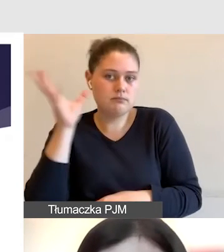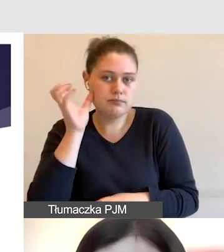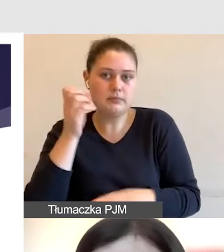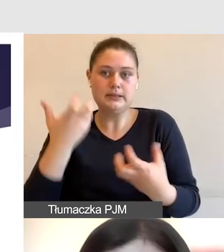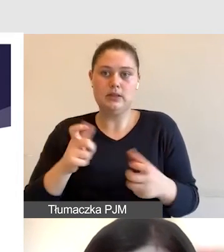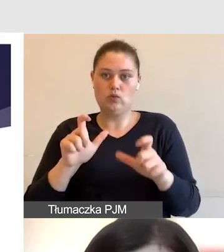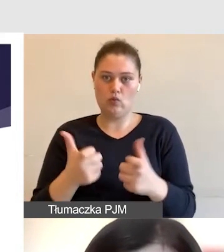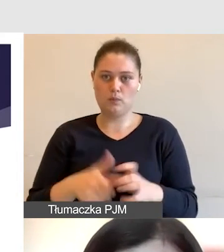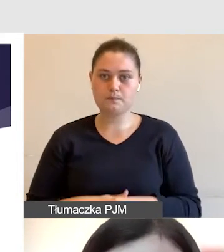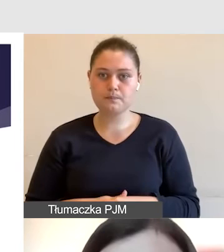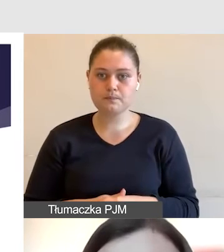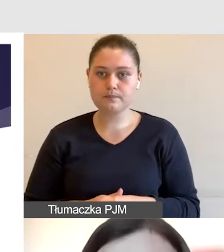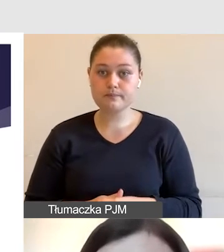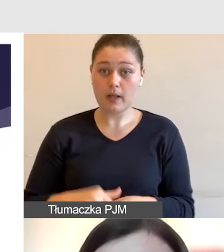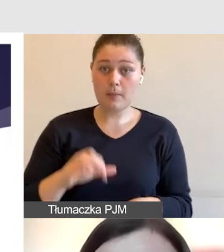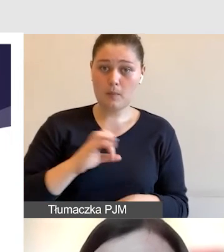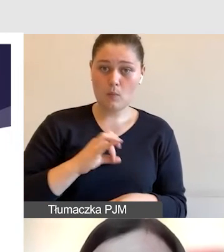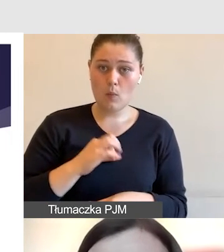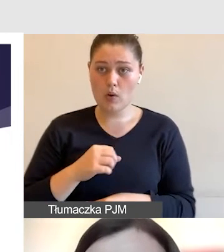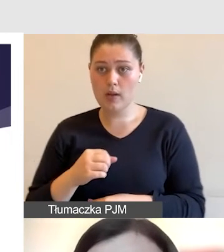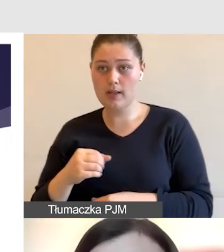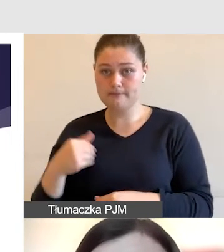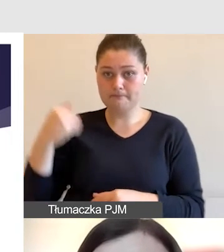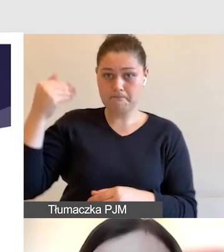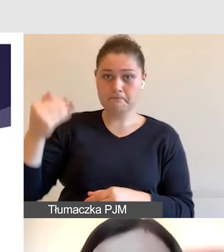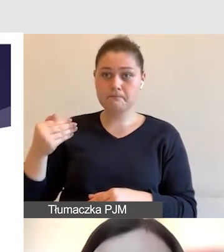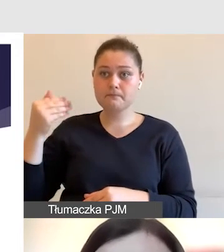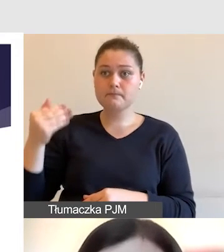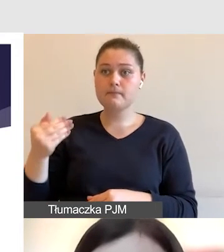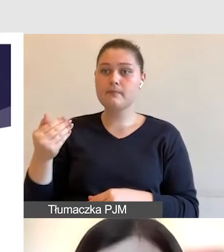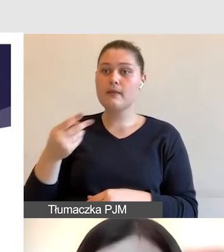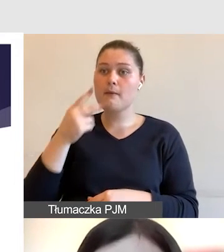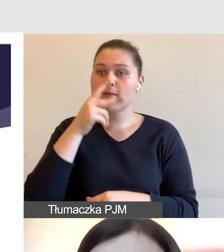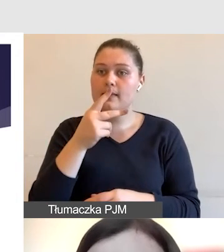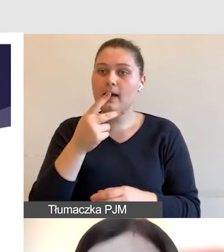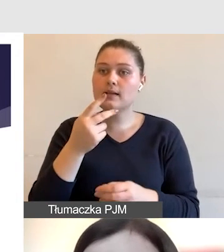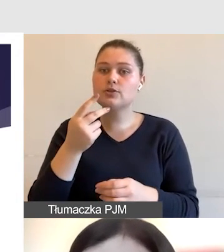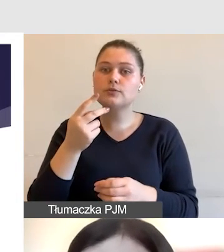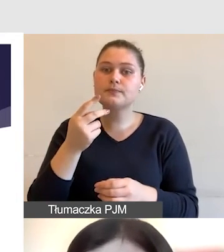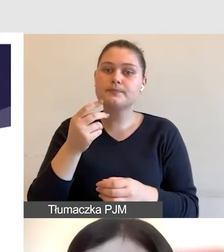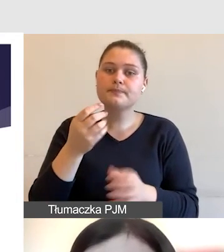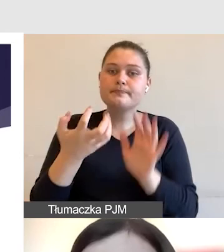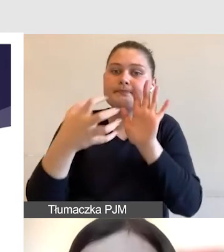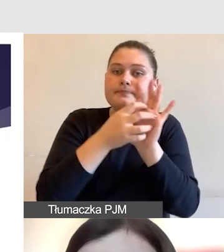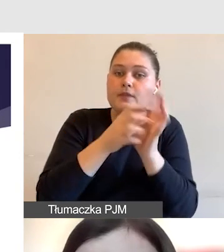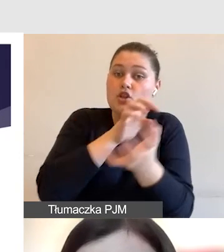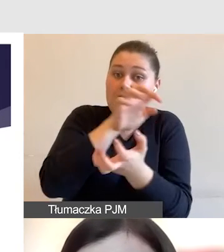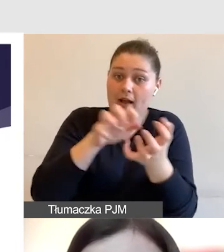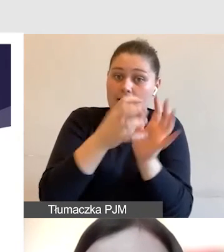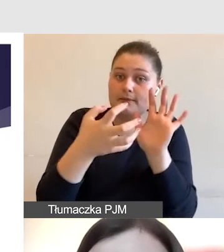Na moich slajdach widzicie klikniętą ikonkę kuli ziemskiej. Ikonką kuli ziemskiej